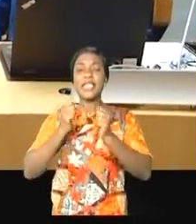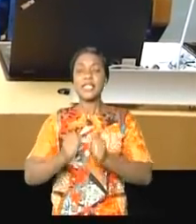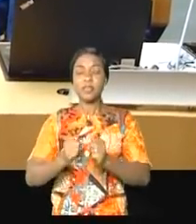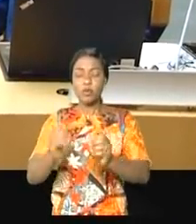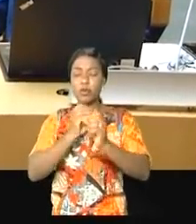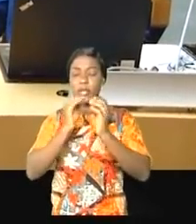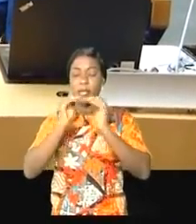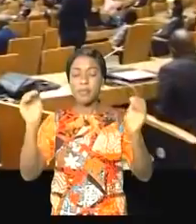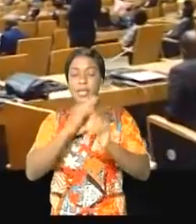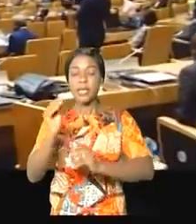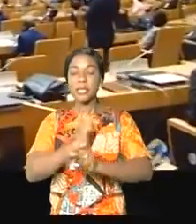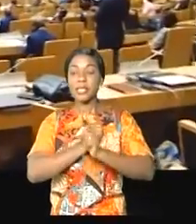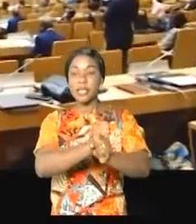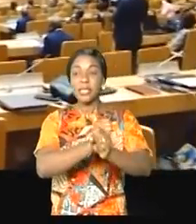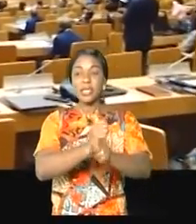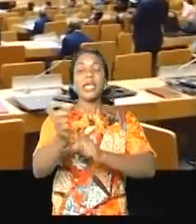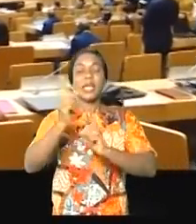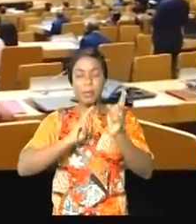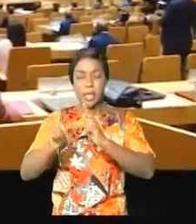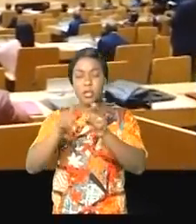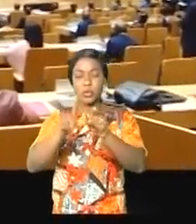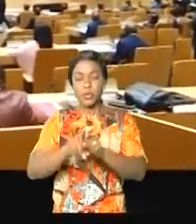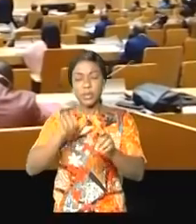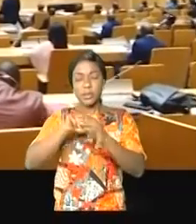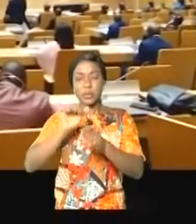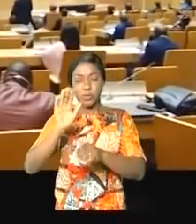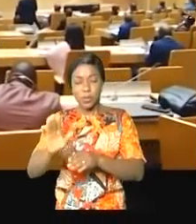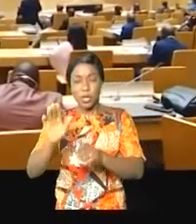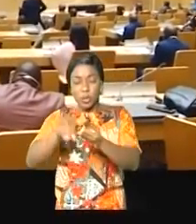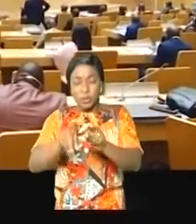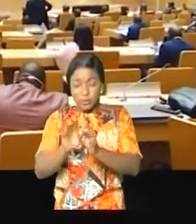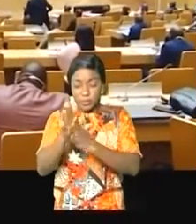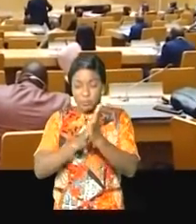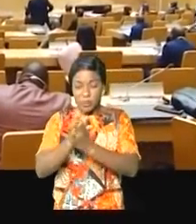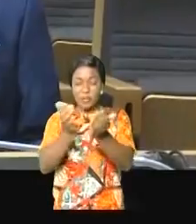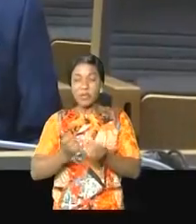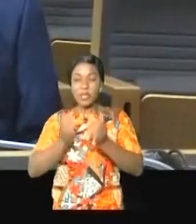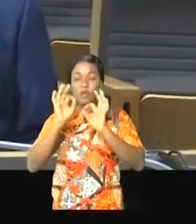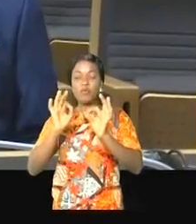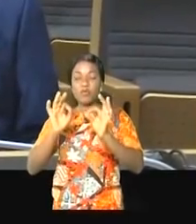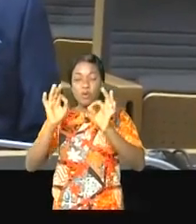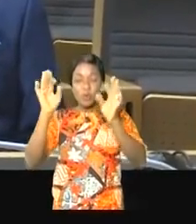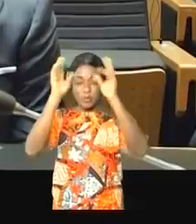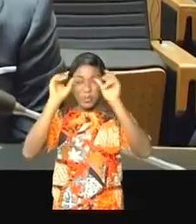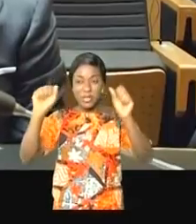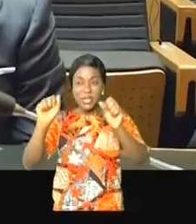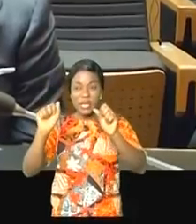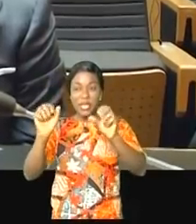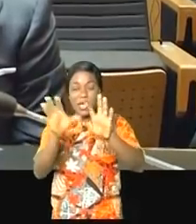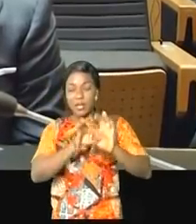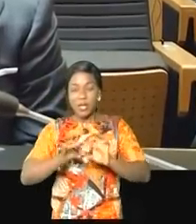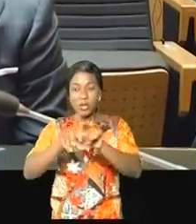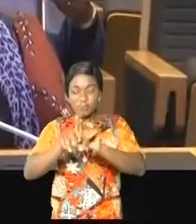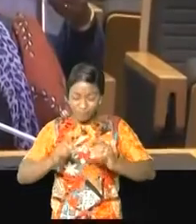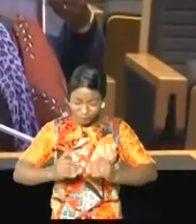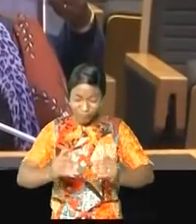sécurité sont à mettre à l'actif de son passage. Son souhait est de voir le nouveau président par achever la réforme et sa télé à la mise